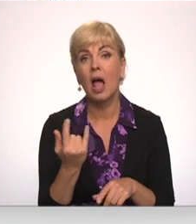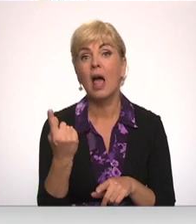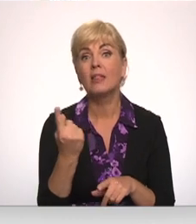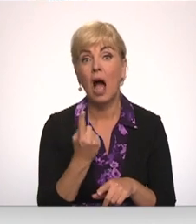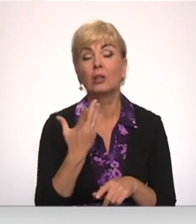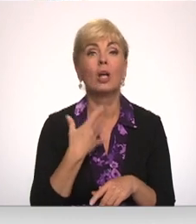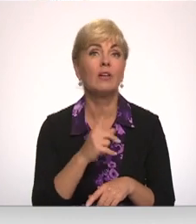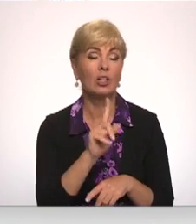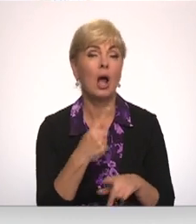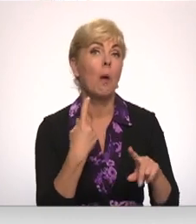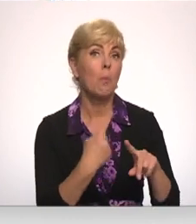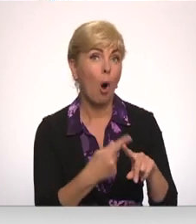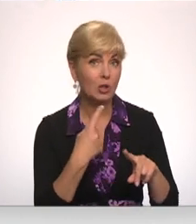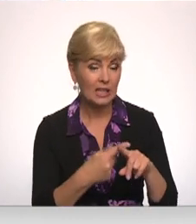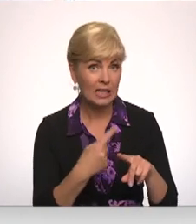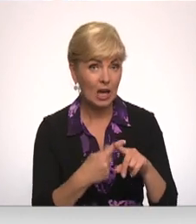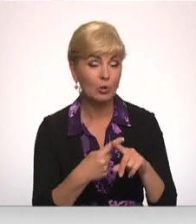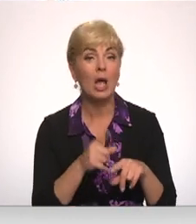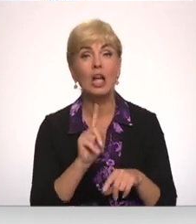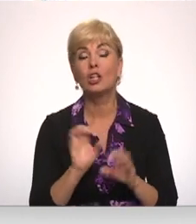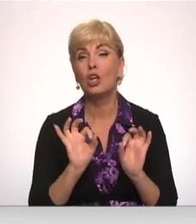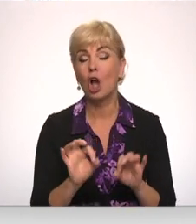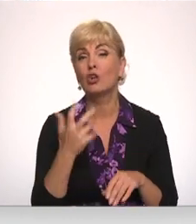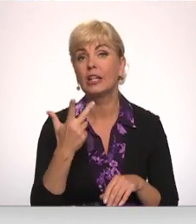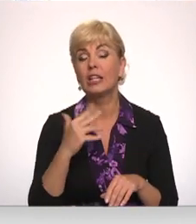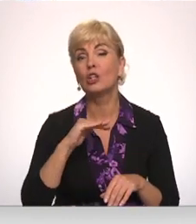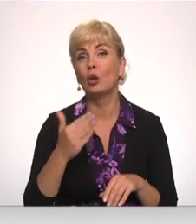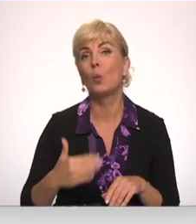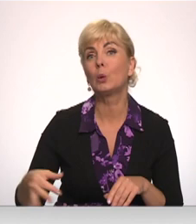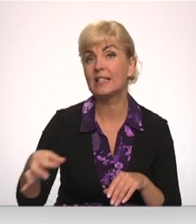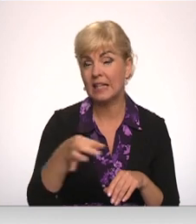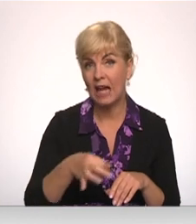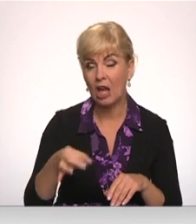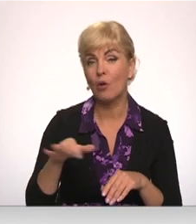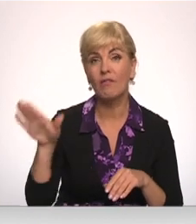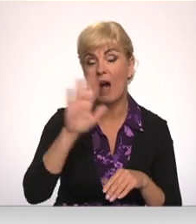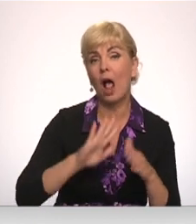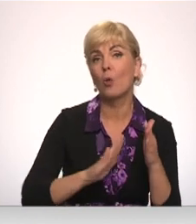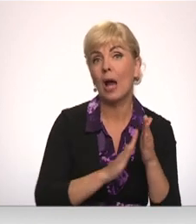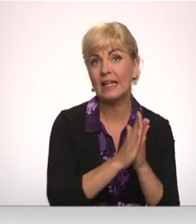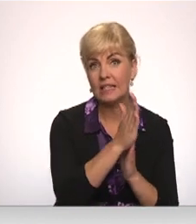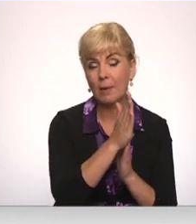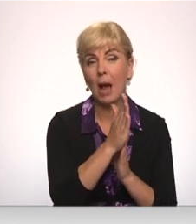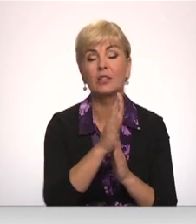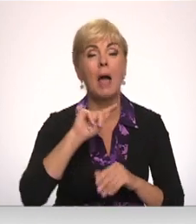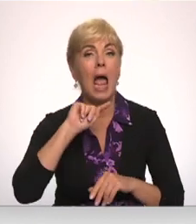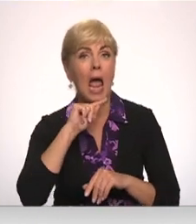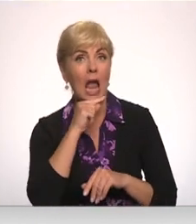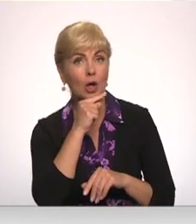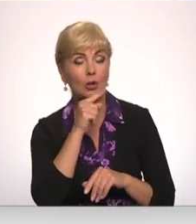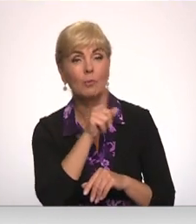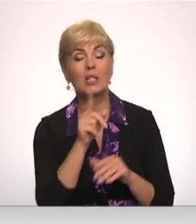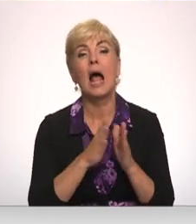ļoti pozitīvs aspekts ir tas, ka tieši trīs jūru reģiona valstīs izaugsme ir ekonomiskā ziņā